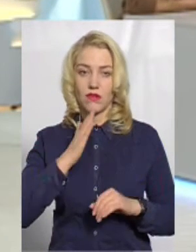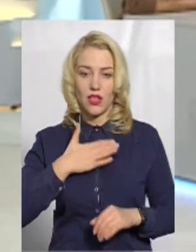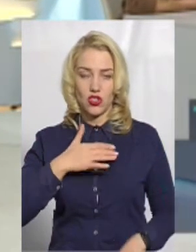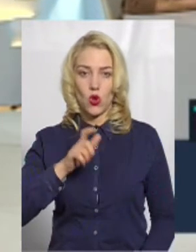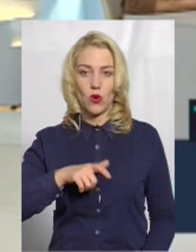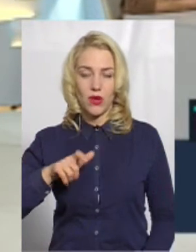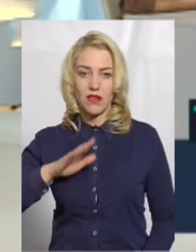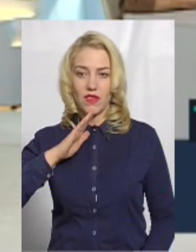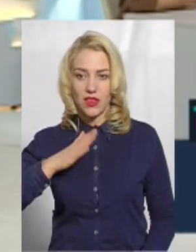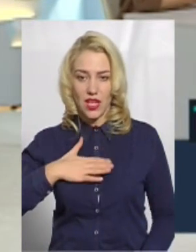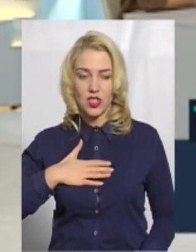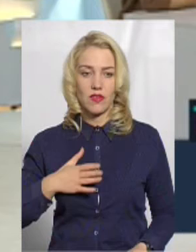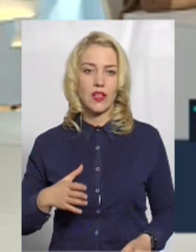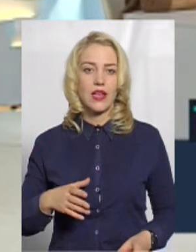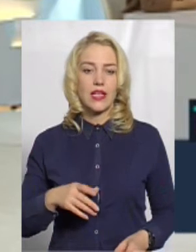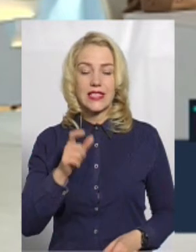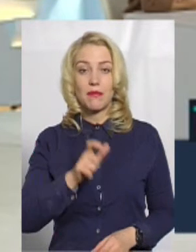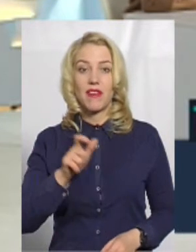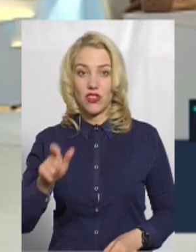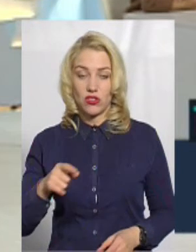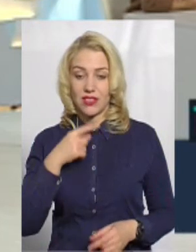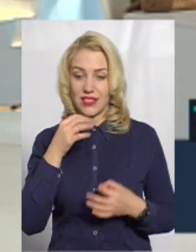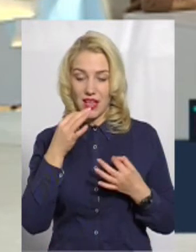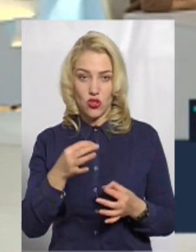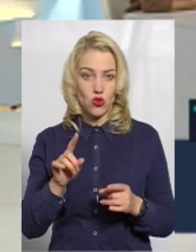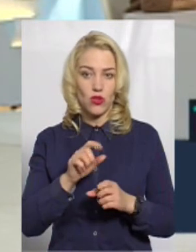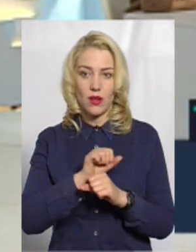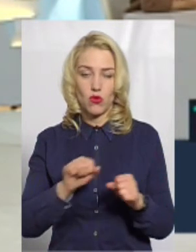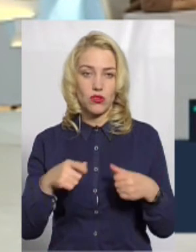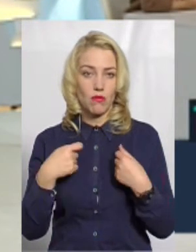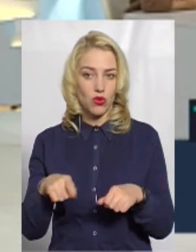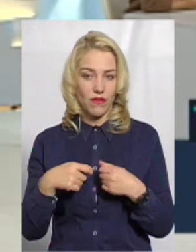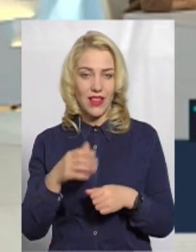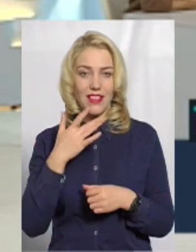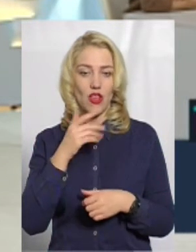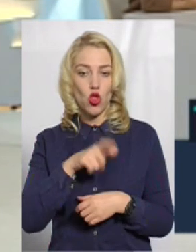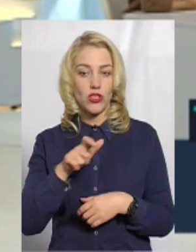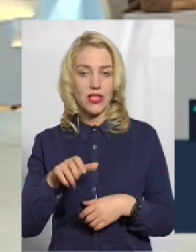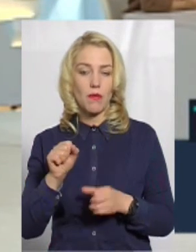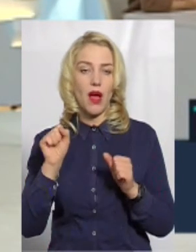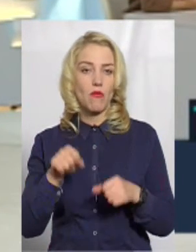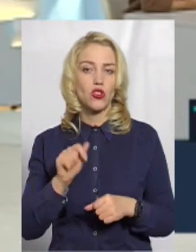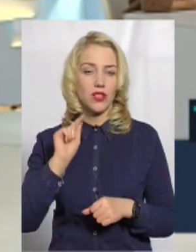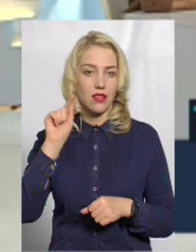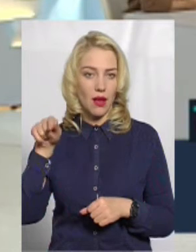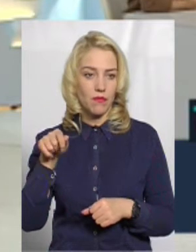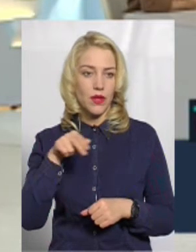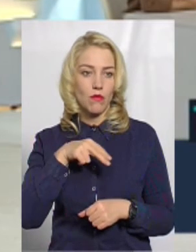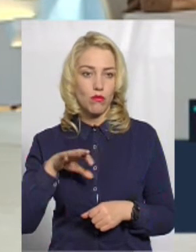громадян, наших співвітчизників, скажуть, що не можна продавати іноземцям, а можна там по